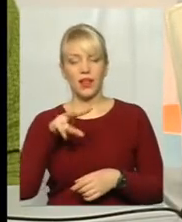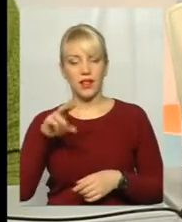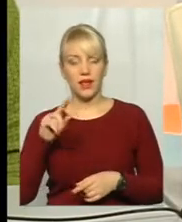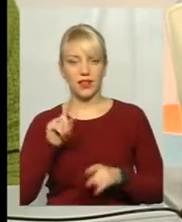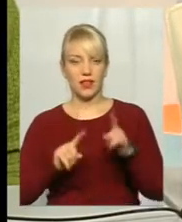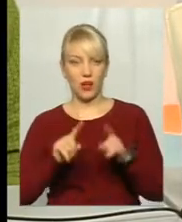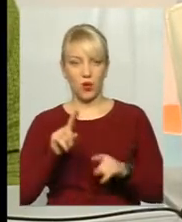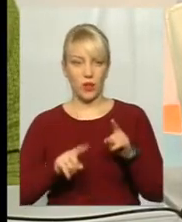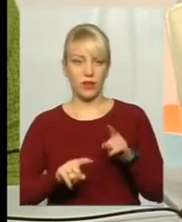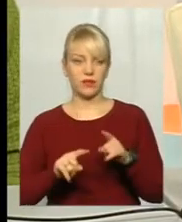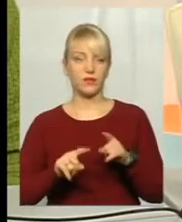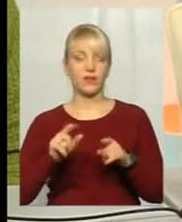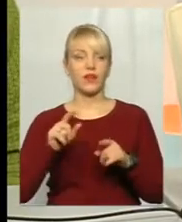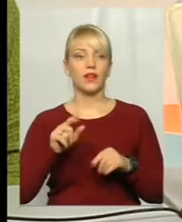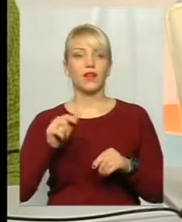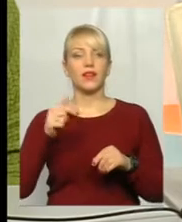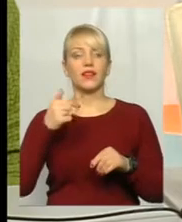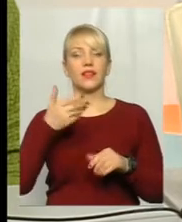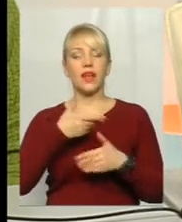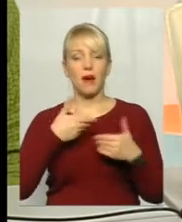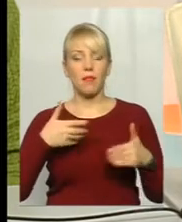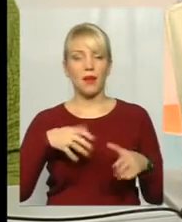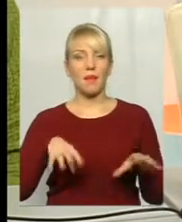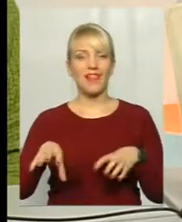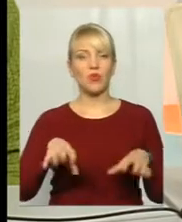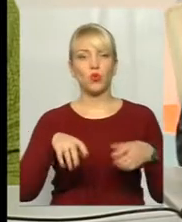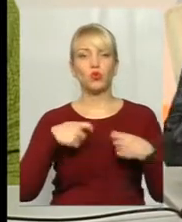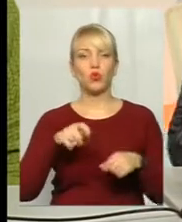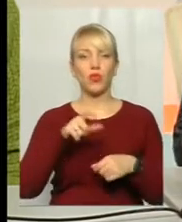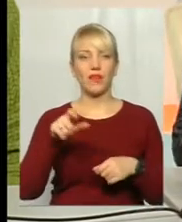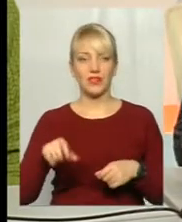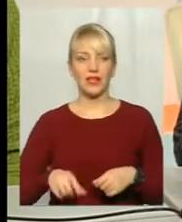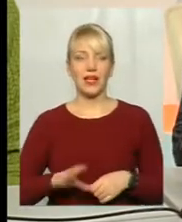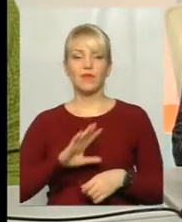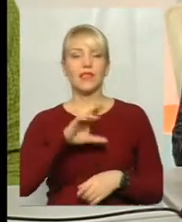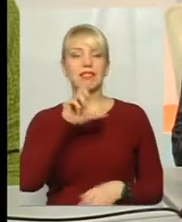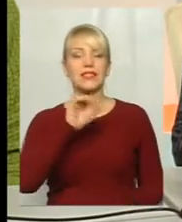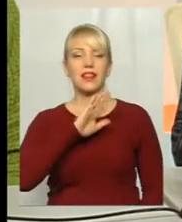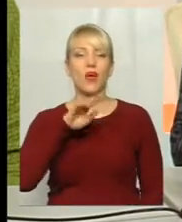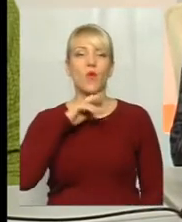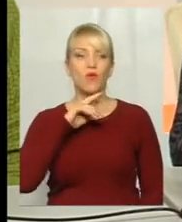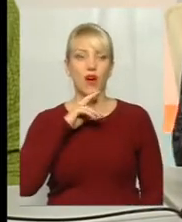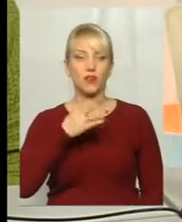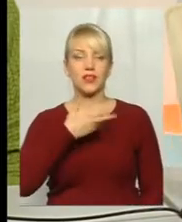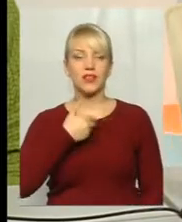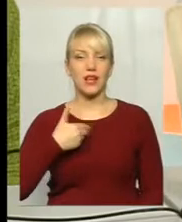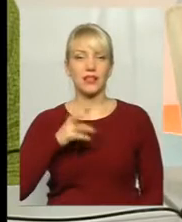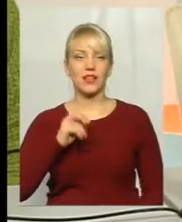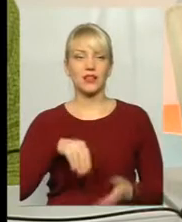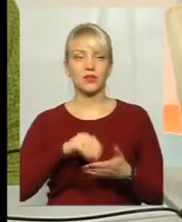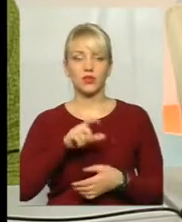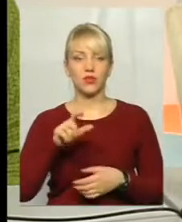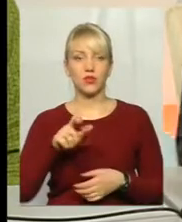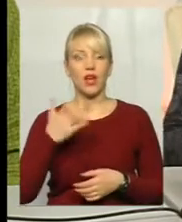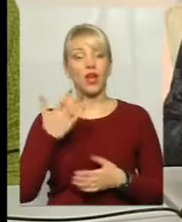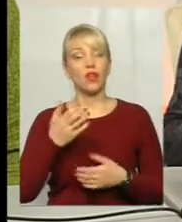як я вже хочу сказати, говорила, нами маніпулюють продавці. І за неуважністю нас, як споживачів, це добре, що споживач